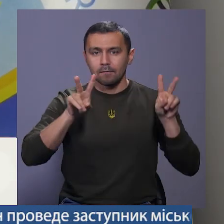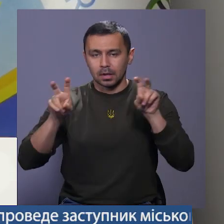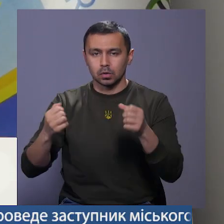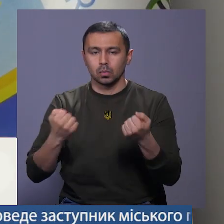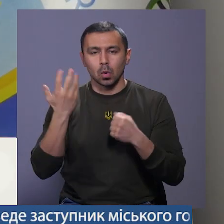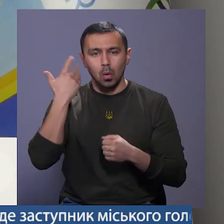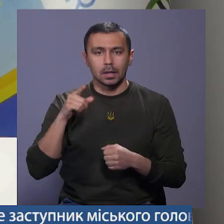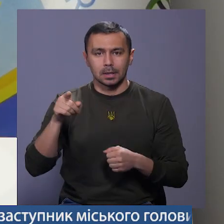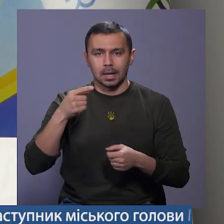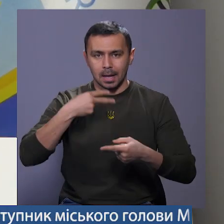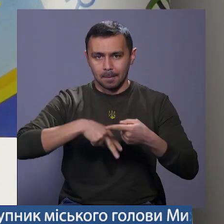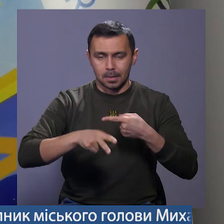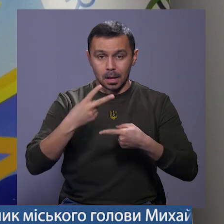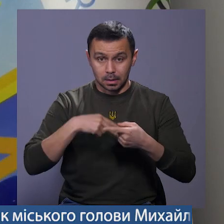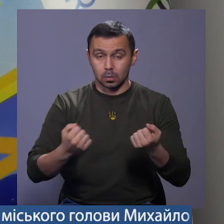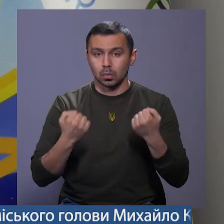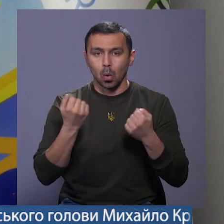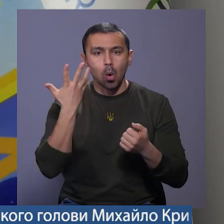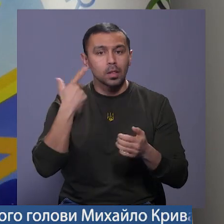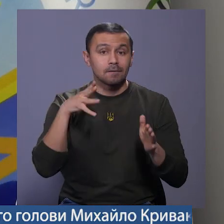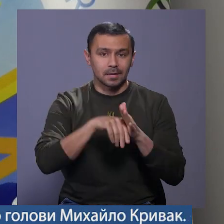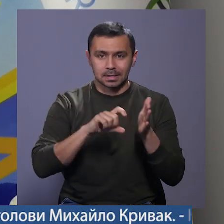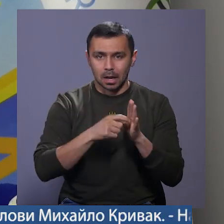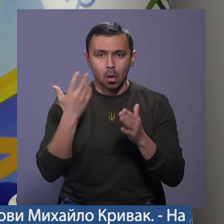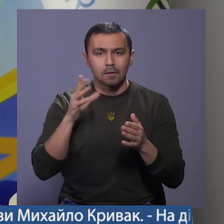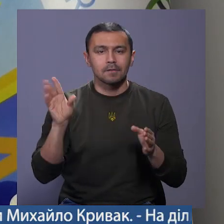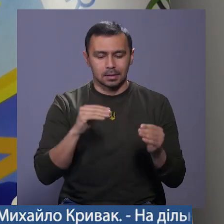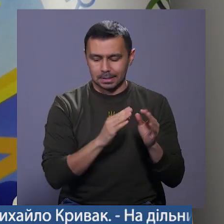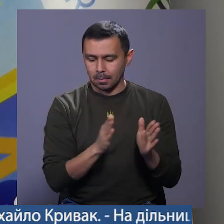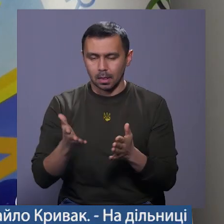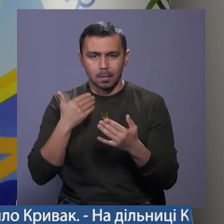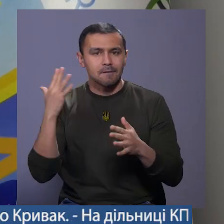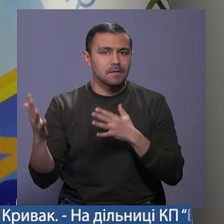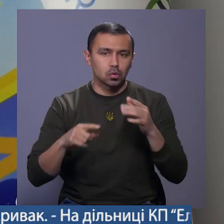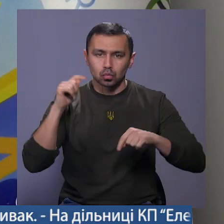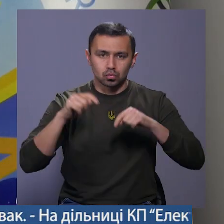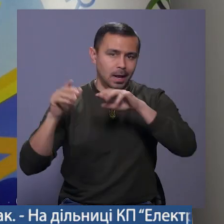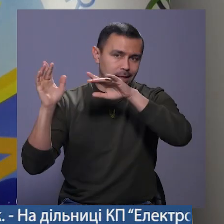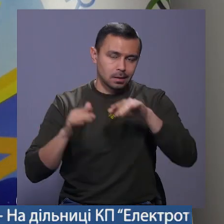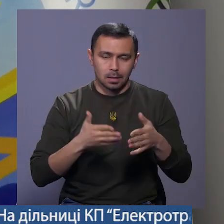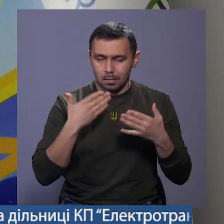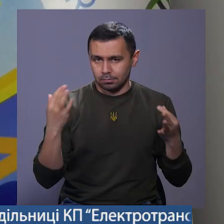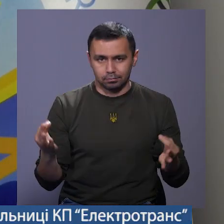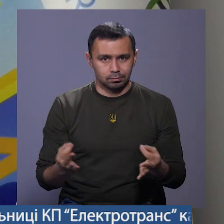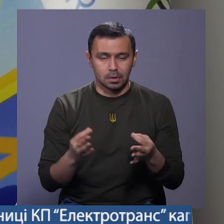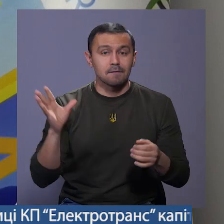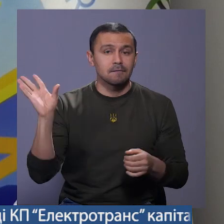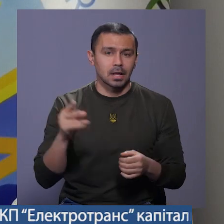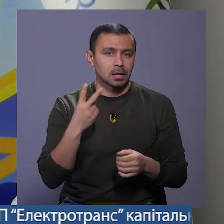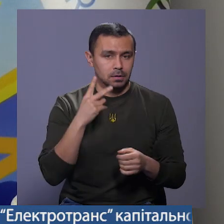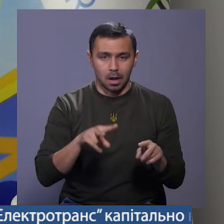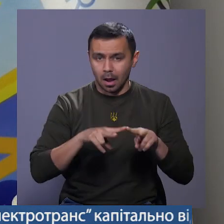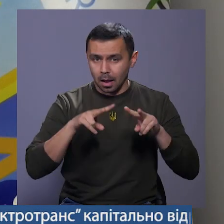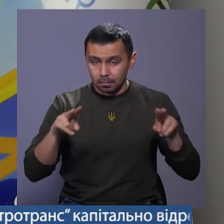коли ти гімнастика спортивна, коли ти в залі, коли все стабільно, немає ні вітру, ні доща, ні снігу, все завжди